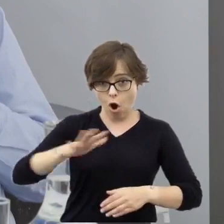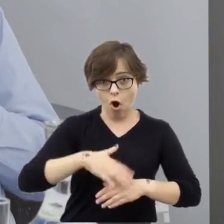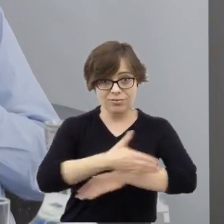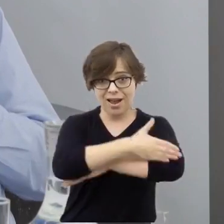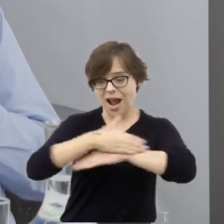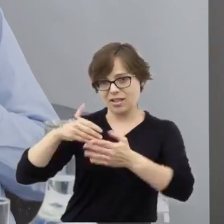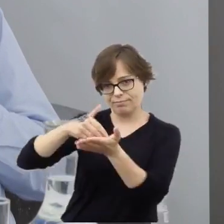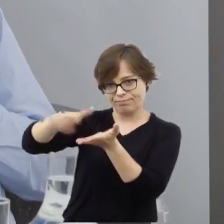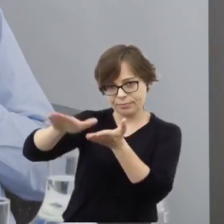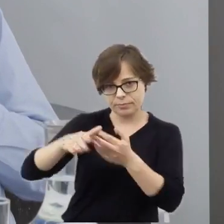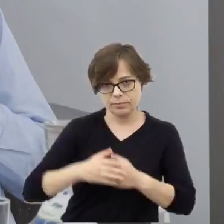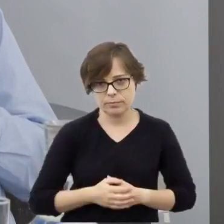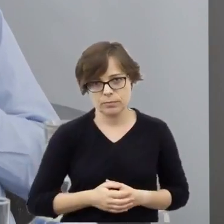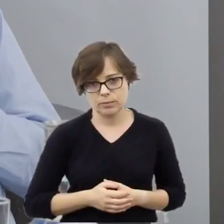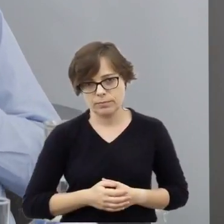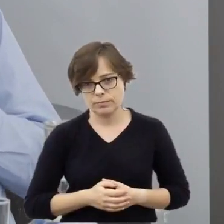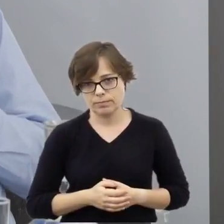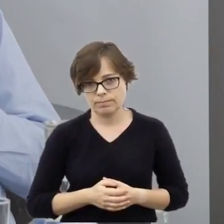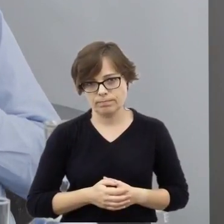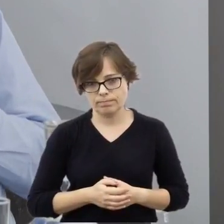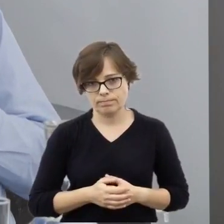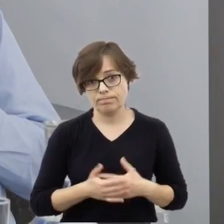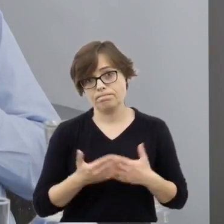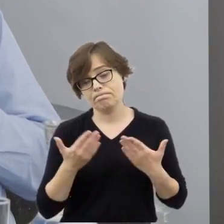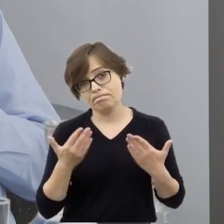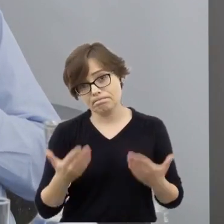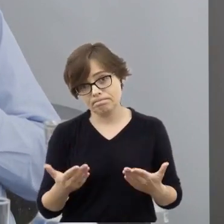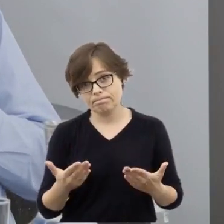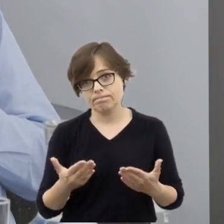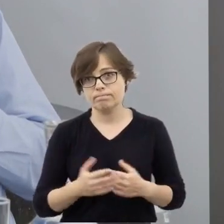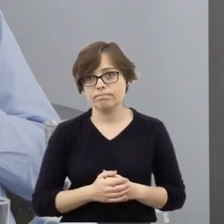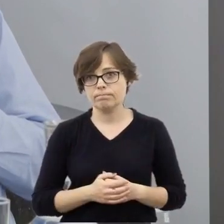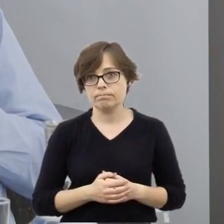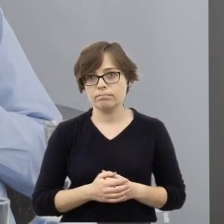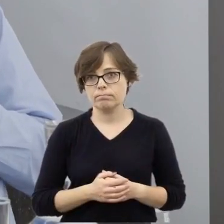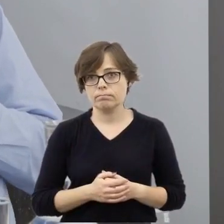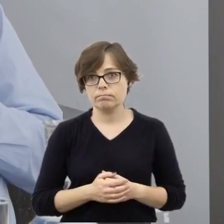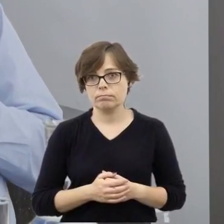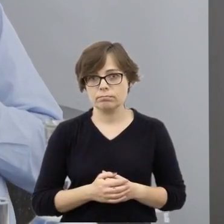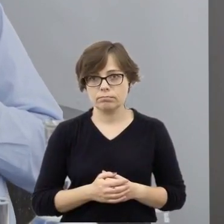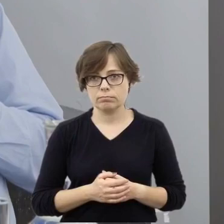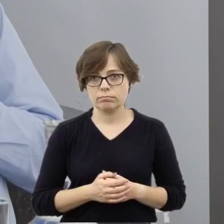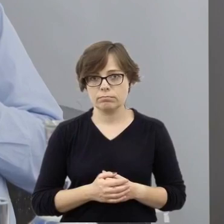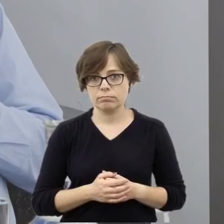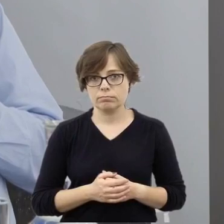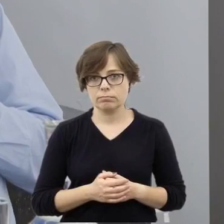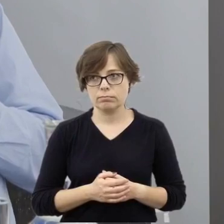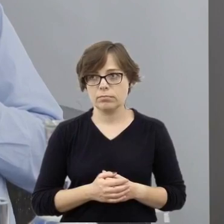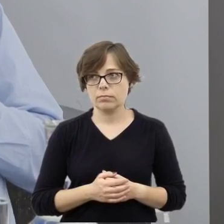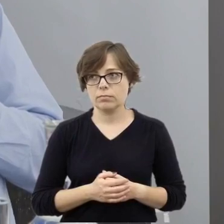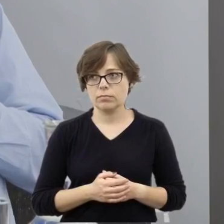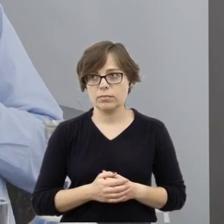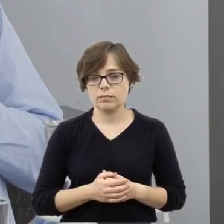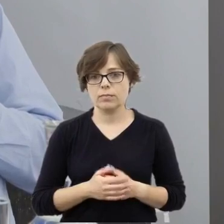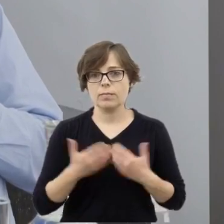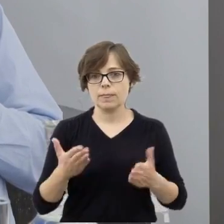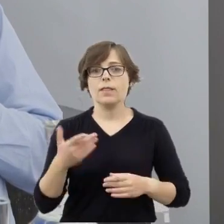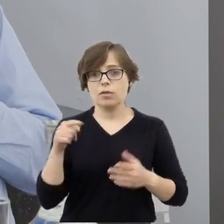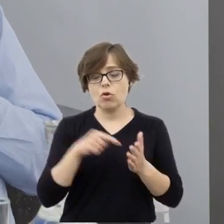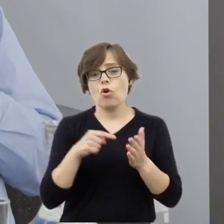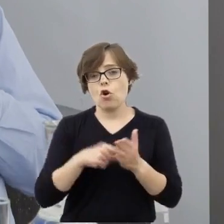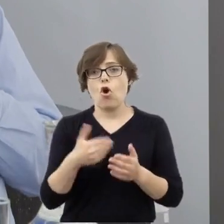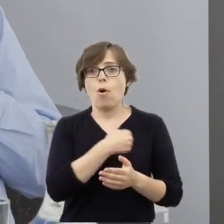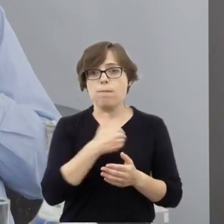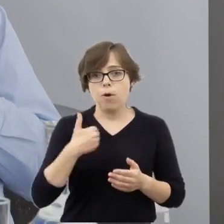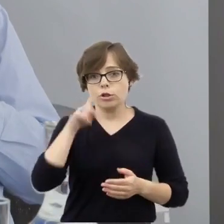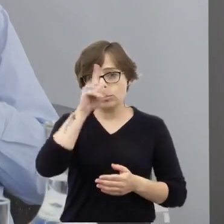I z takim mniej więcej balansem doświadczeń wkroczyło polskie społeczeństwo i